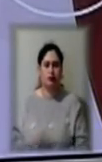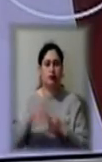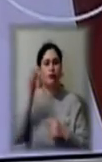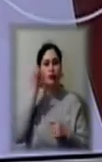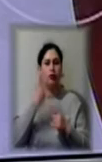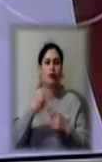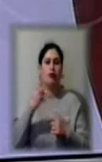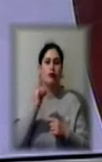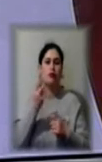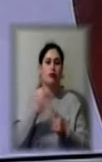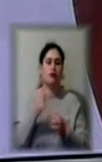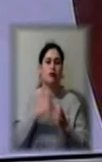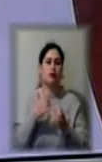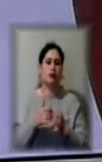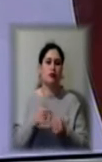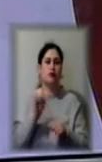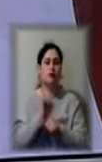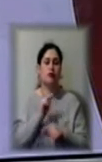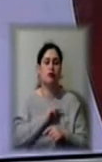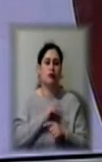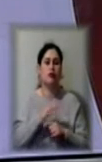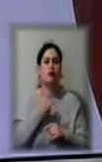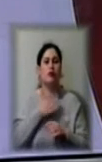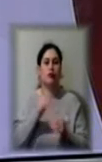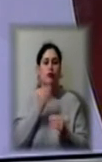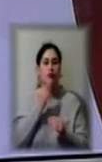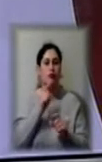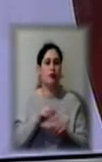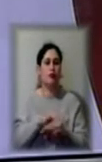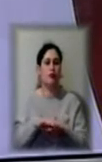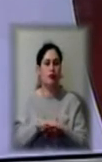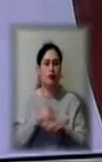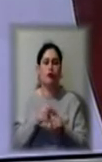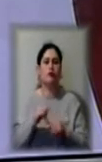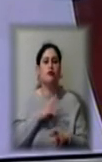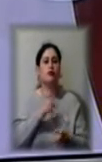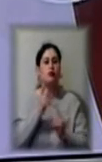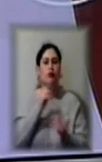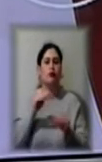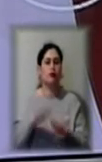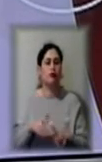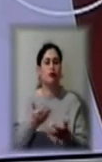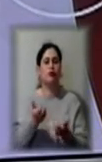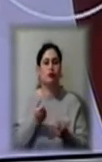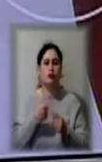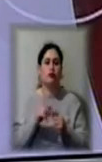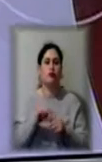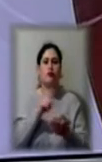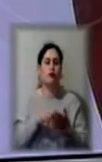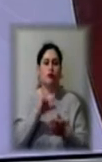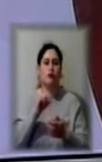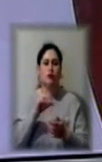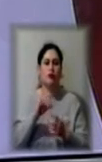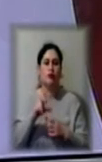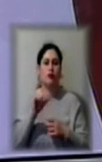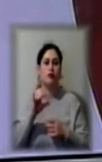Херсонщині припинили роботу продовольчі ринки. Рішення було прийнято на черговому засіданні регіональної комісії з питань техногенно-екологічної безпеки і